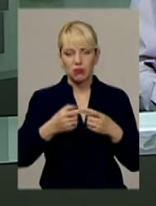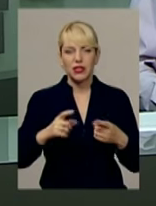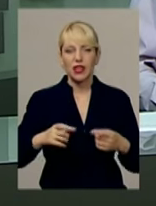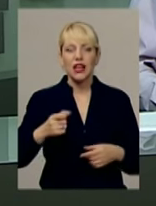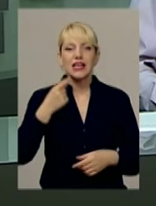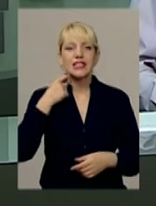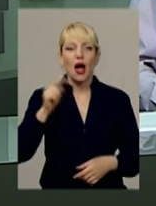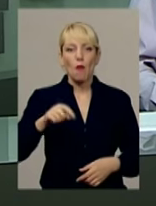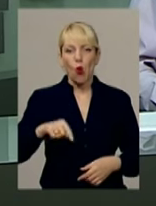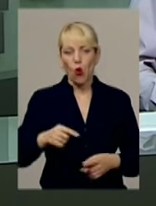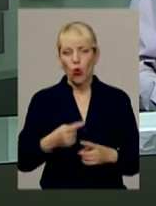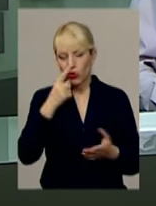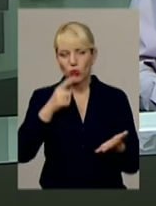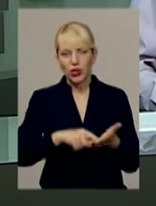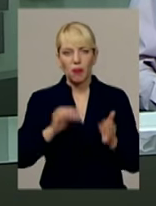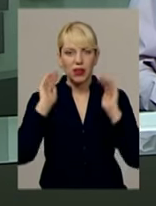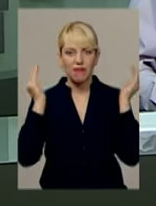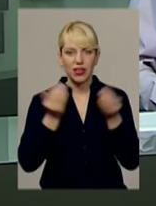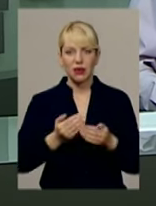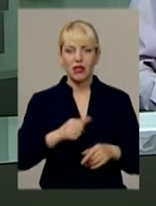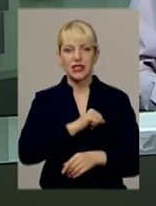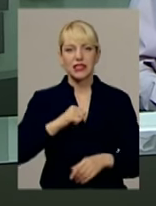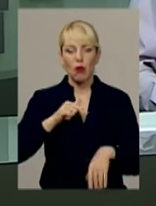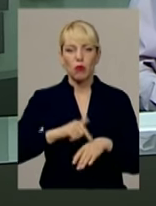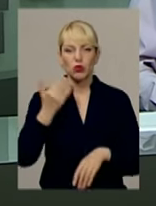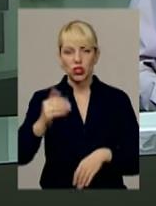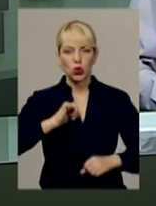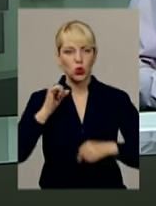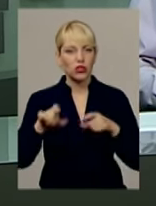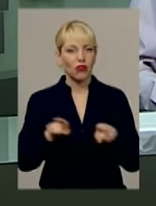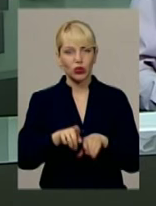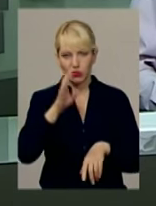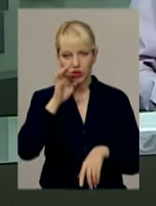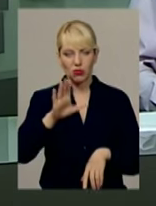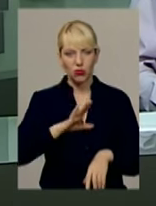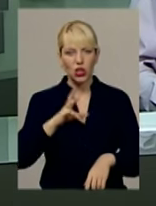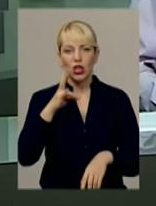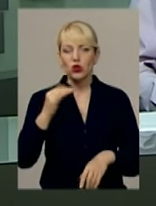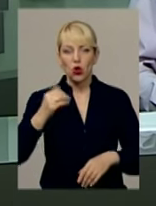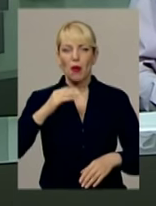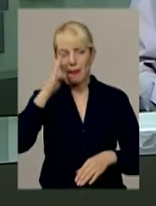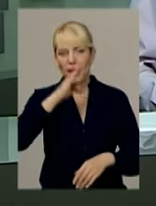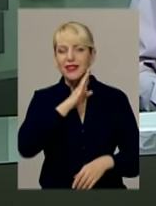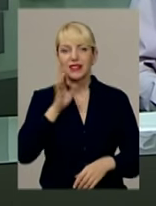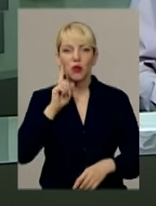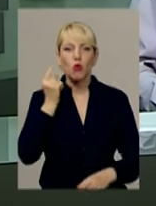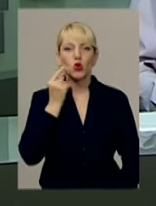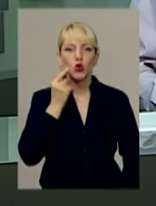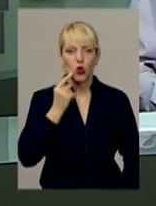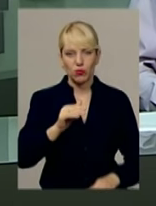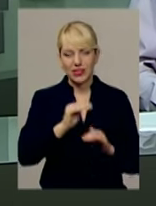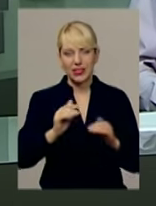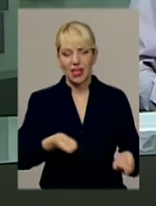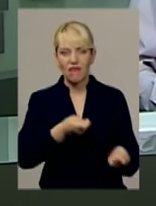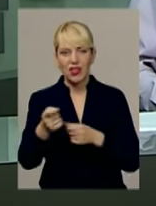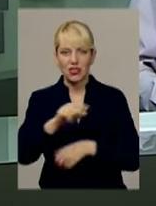«Самогоно» потрапила до реанімації. Самопочуття її друзів теж було не набагато кращим, але батьки посоромилися вести дітей до